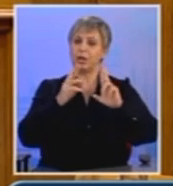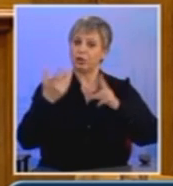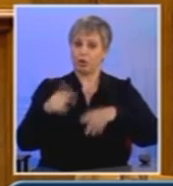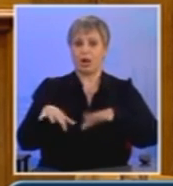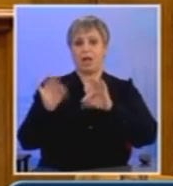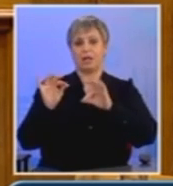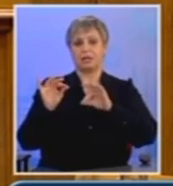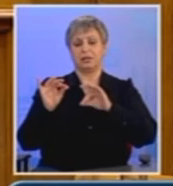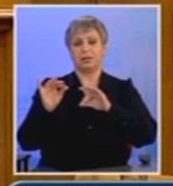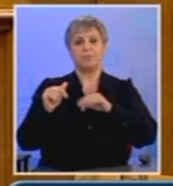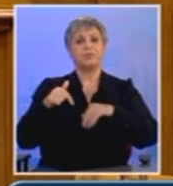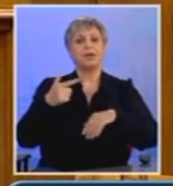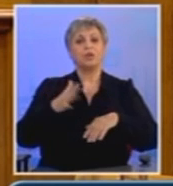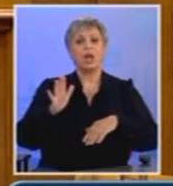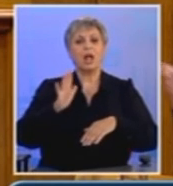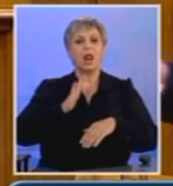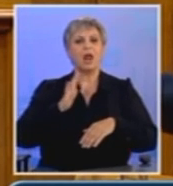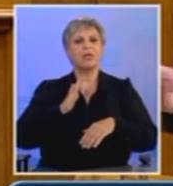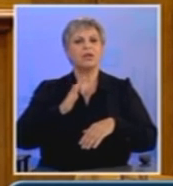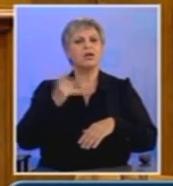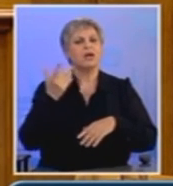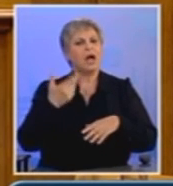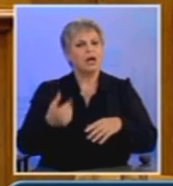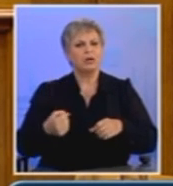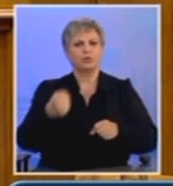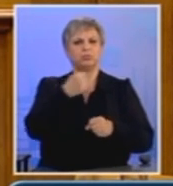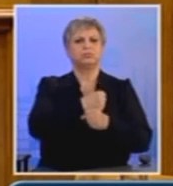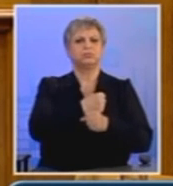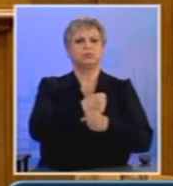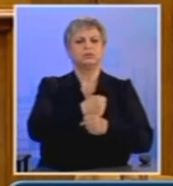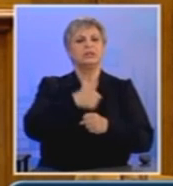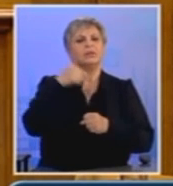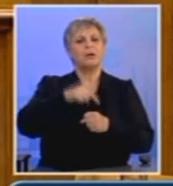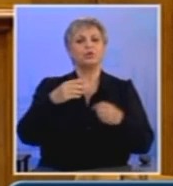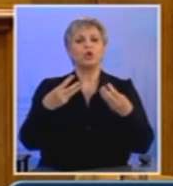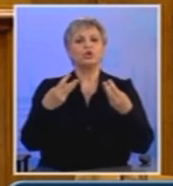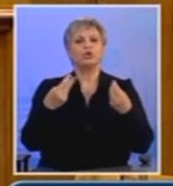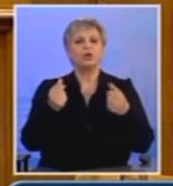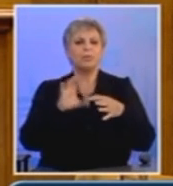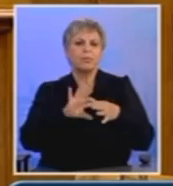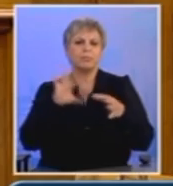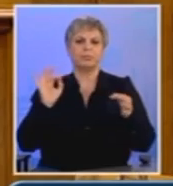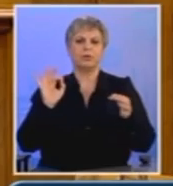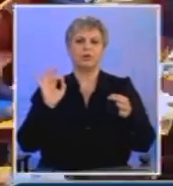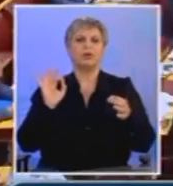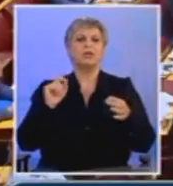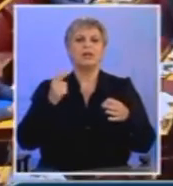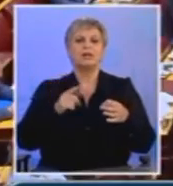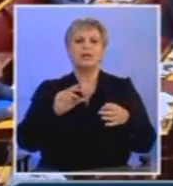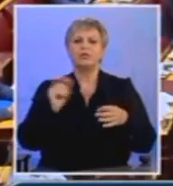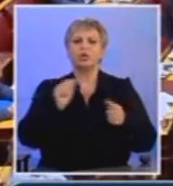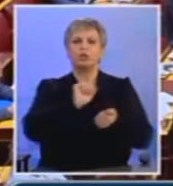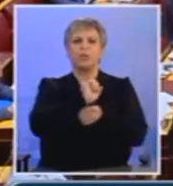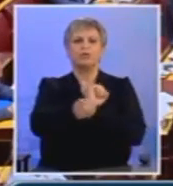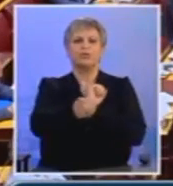Ελλάδα της λαϊκής εξουσίας θα έχει σπάσει τα δεσμά και τη φυλακή μέσα